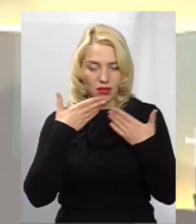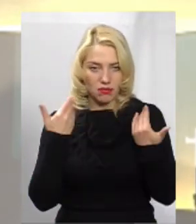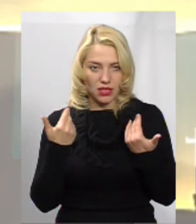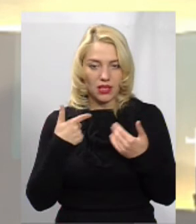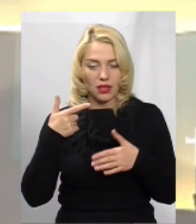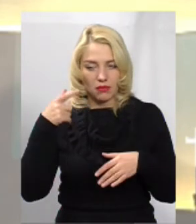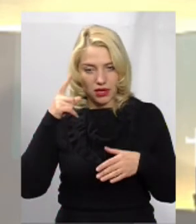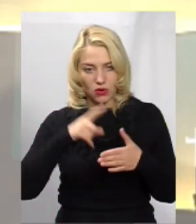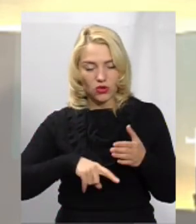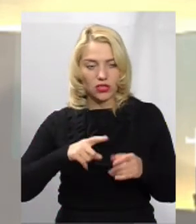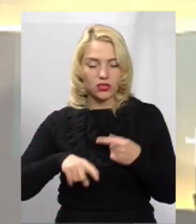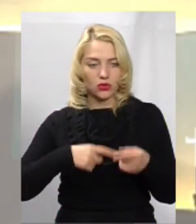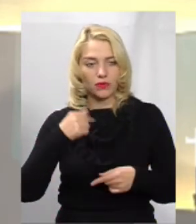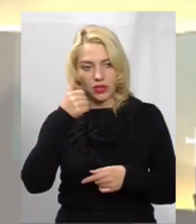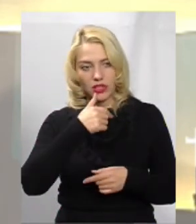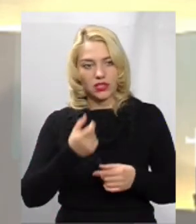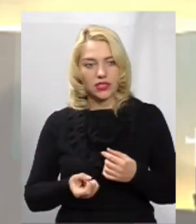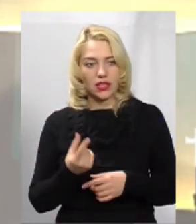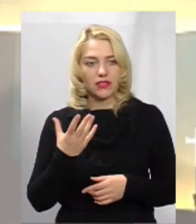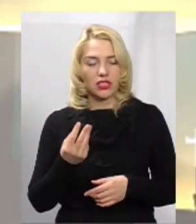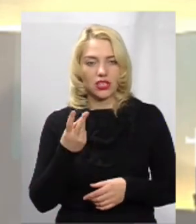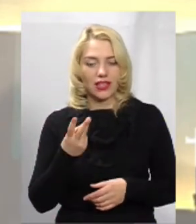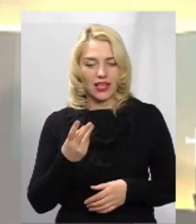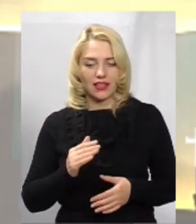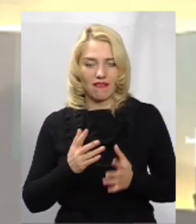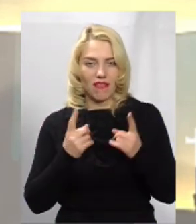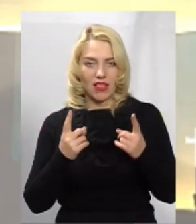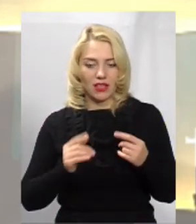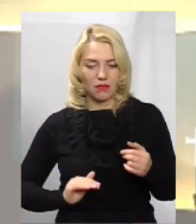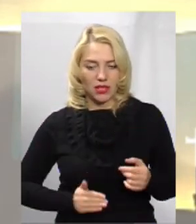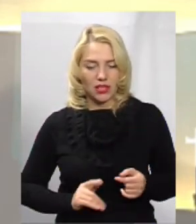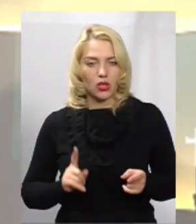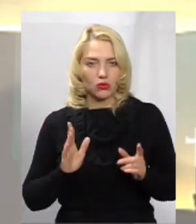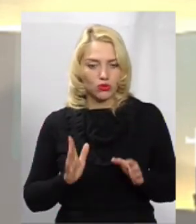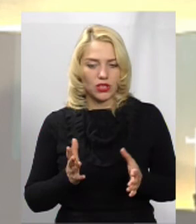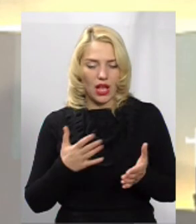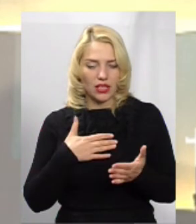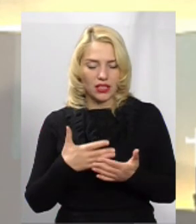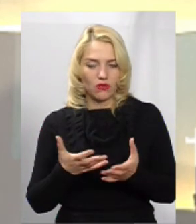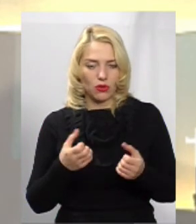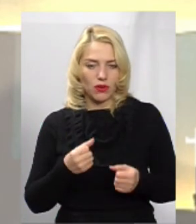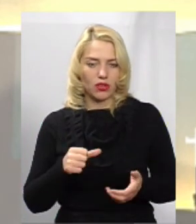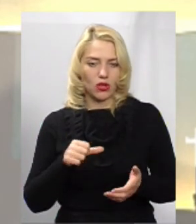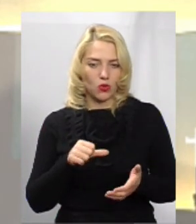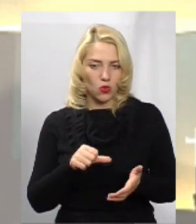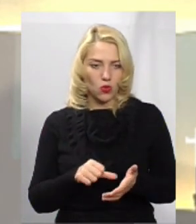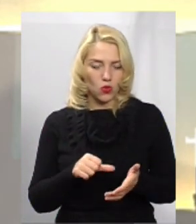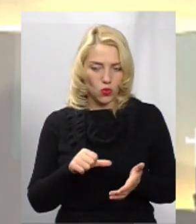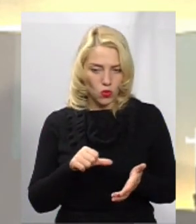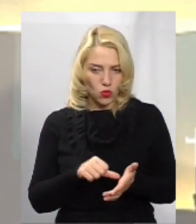переконаний, що на наступний рік з'явиться ще третій великий підрядник, який активно братиме участь, скидуватиме ціни,